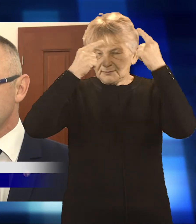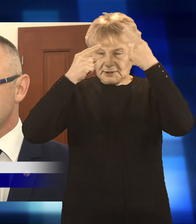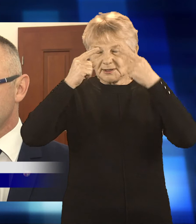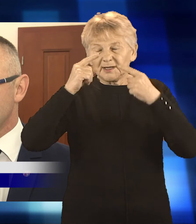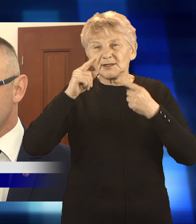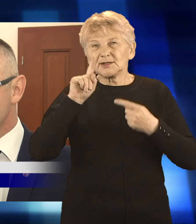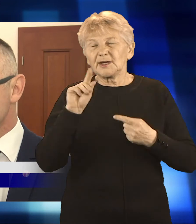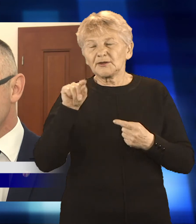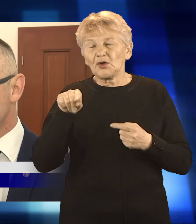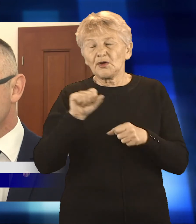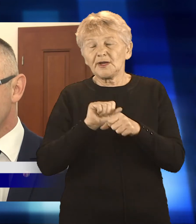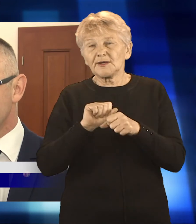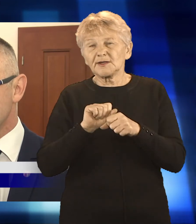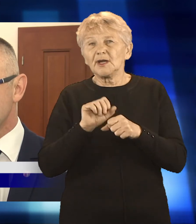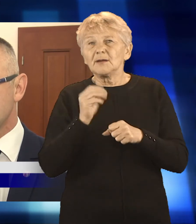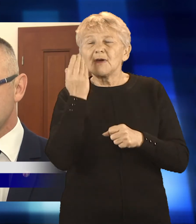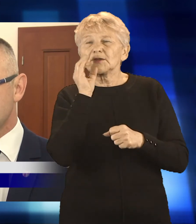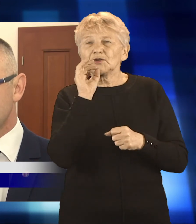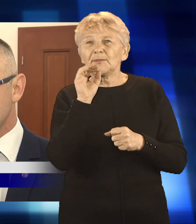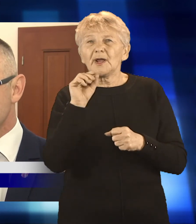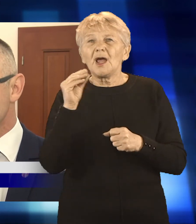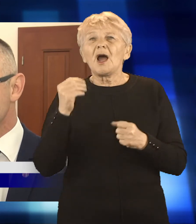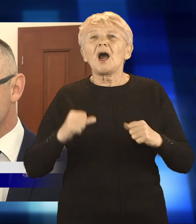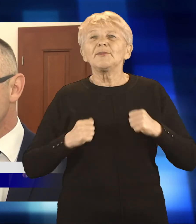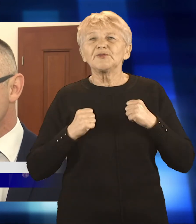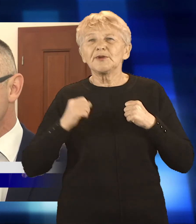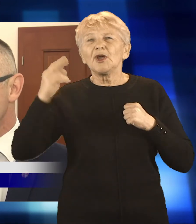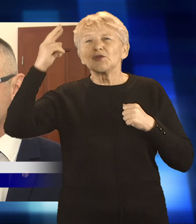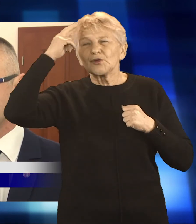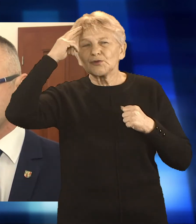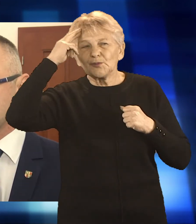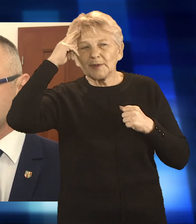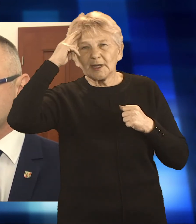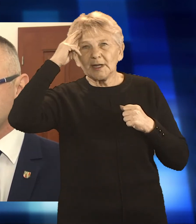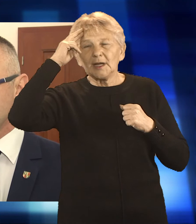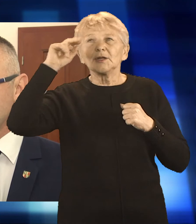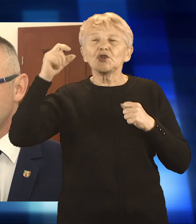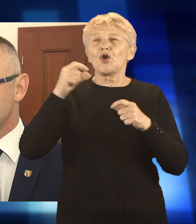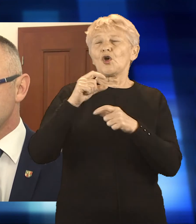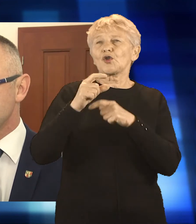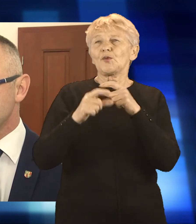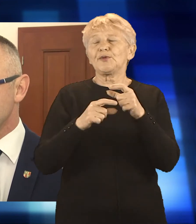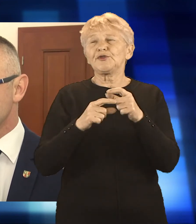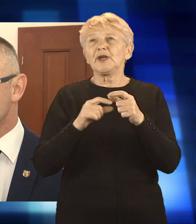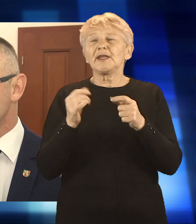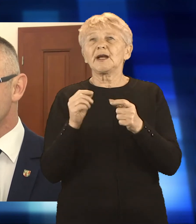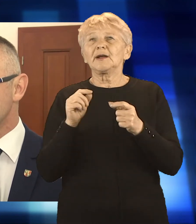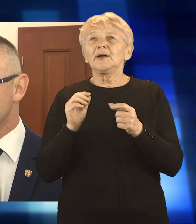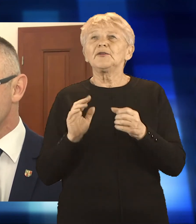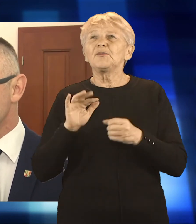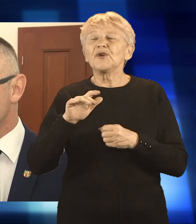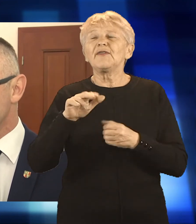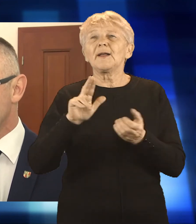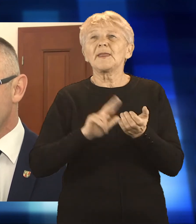problemu smogowego jest chyba takim najważniejszym czynnikiem społecznym jeżeli chodzi o przyszłość naszą